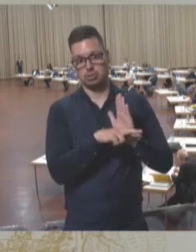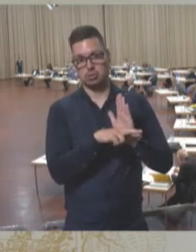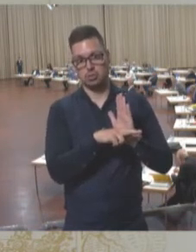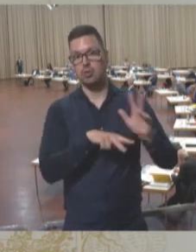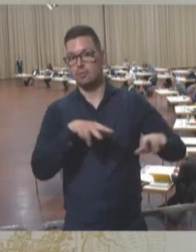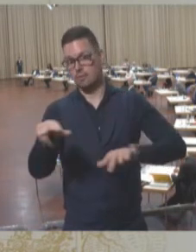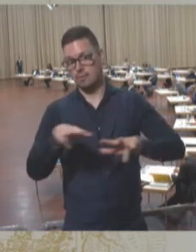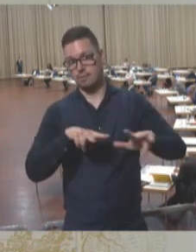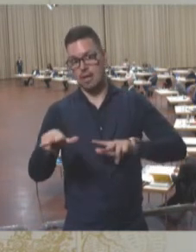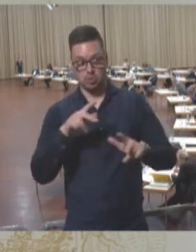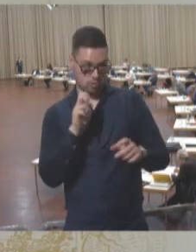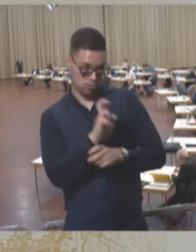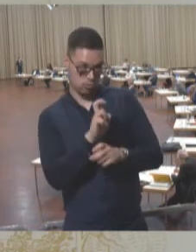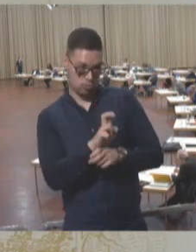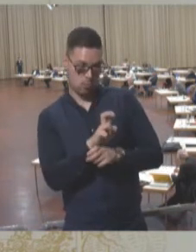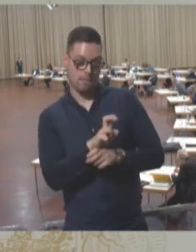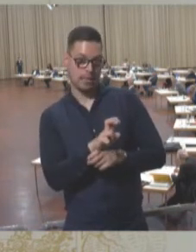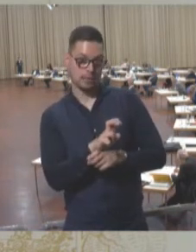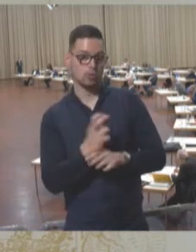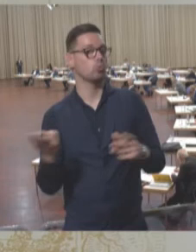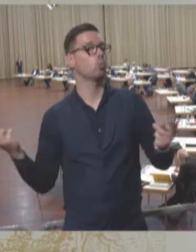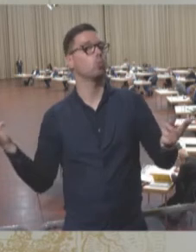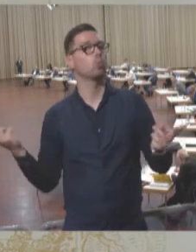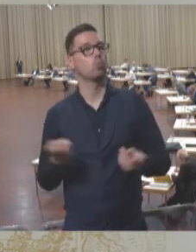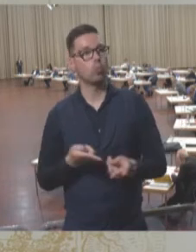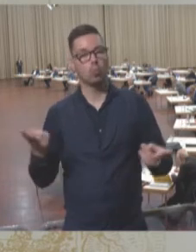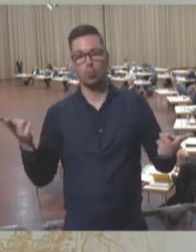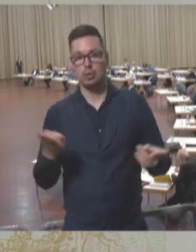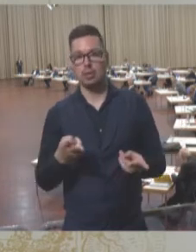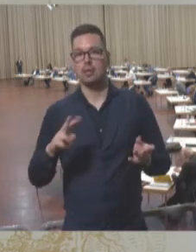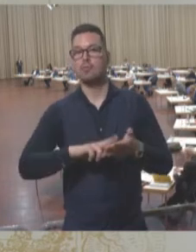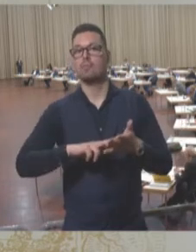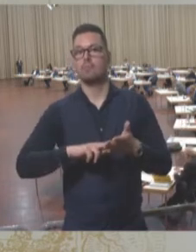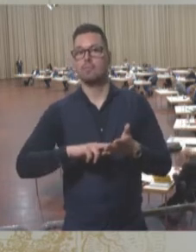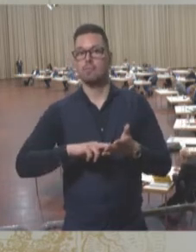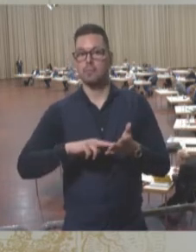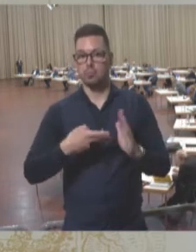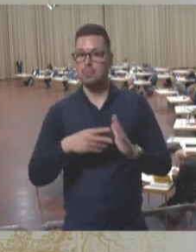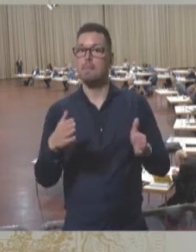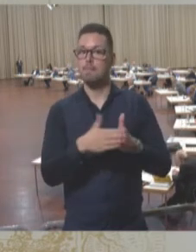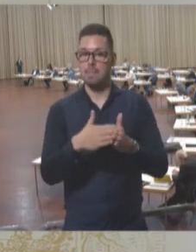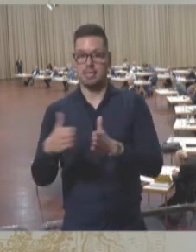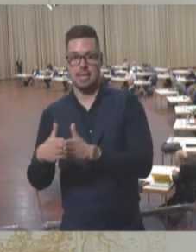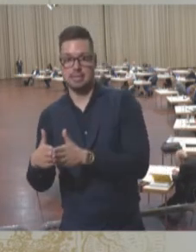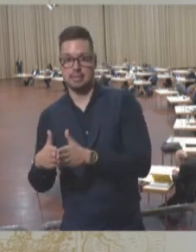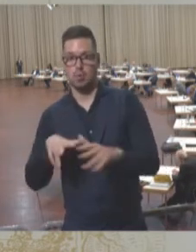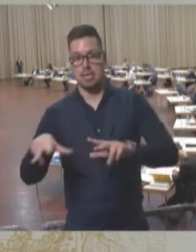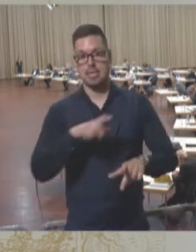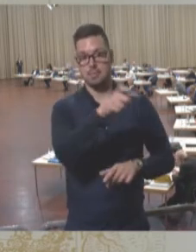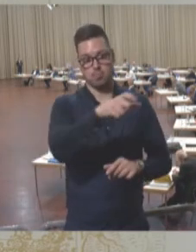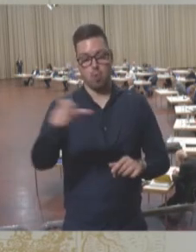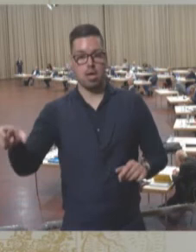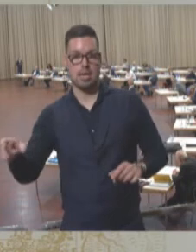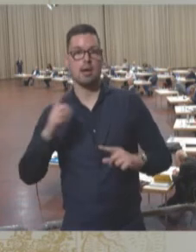Verfahren überwachen sollte oder ob im Rahmen der Parteiautonomie die organisierten Bürgerinnen und Bürger